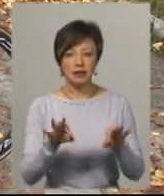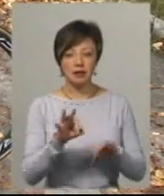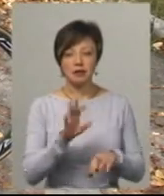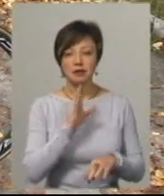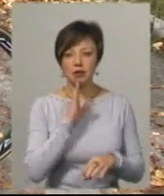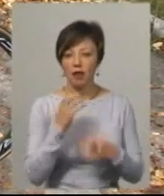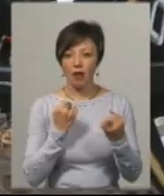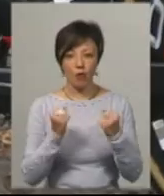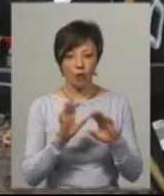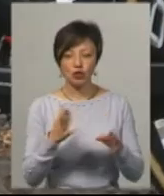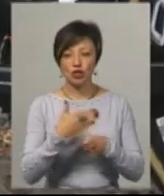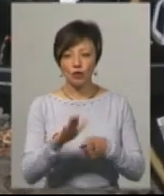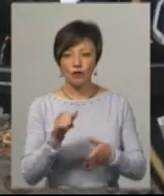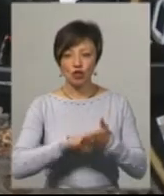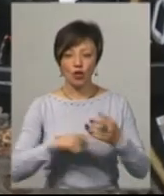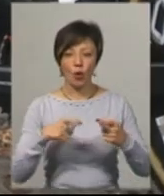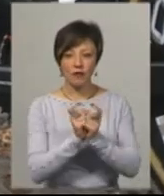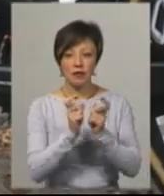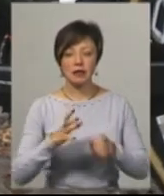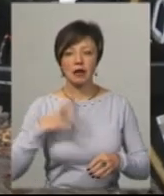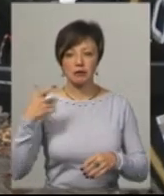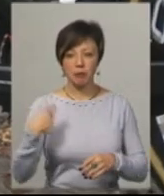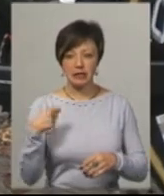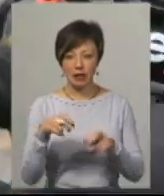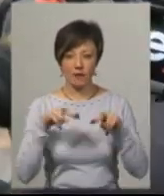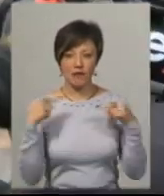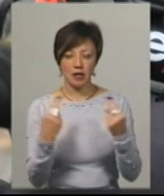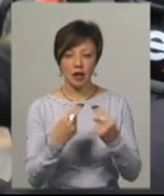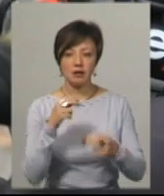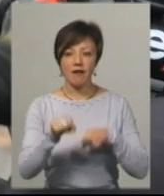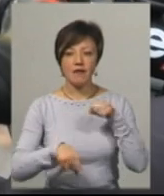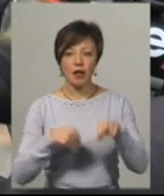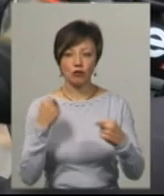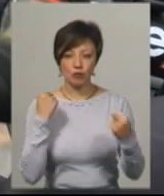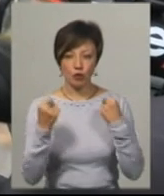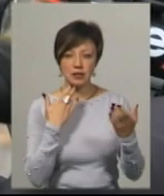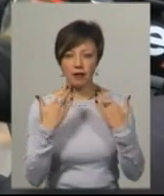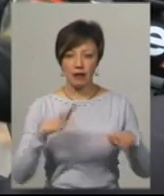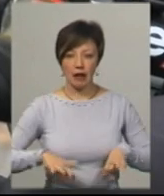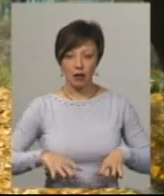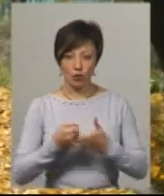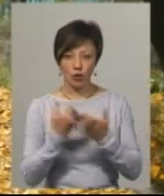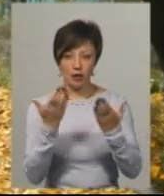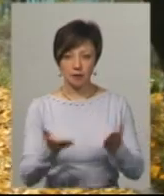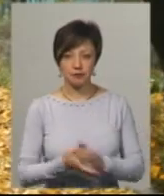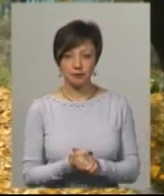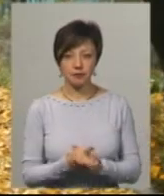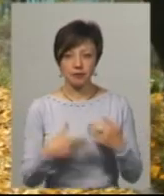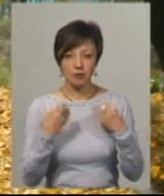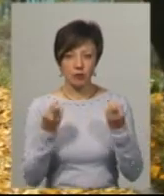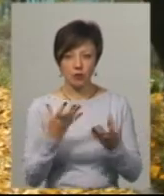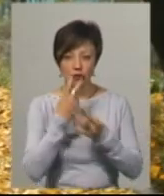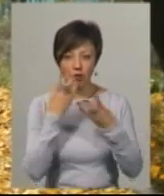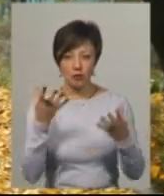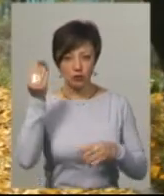цього разу не бореться. Каже, частково через конфлікт з експрезидентом Федерації велоспорту Башенком та ставленням тренерів до неї. Я просто не бачу